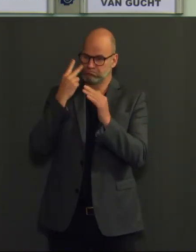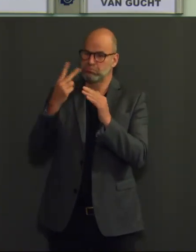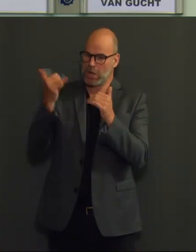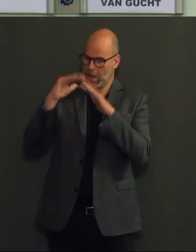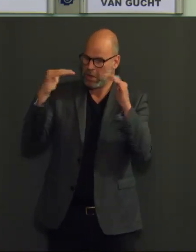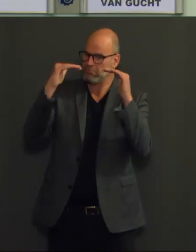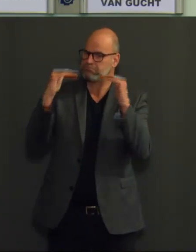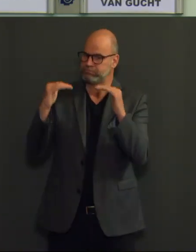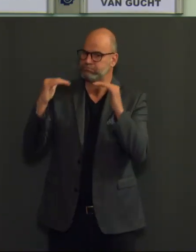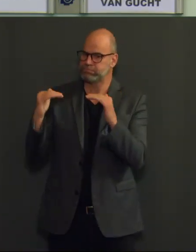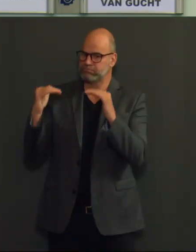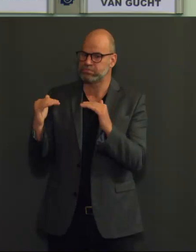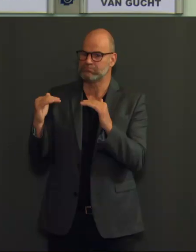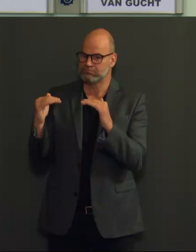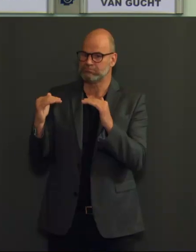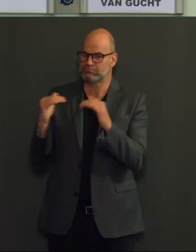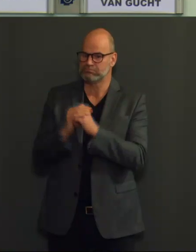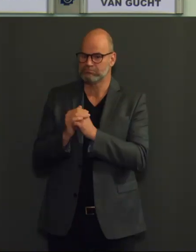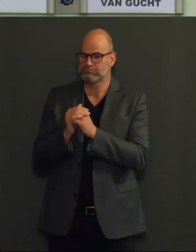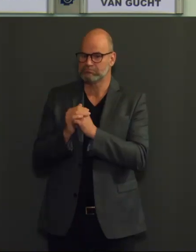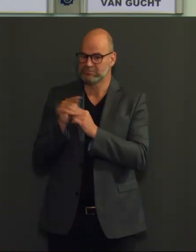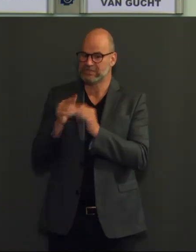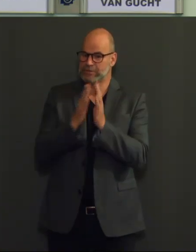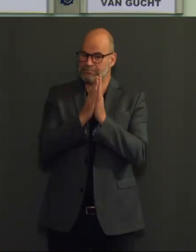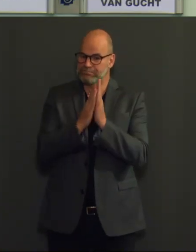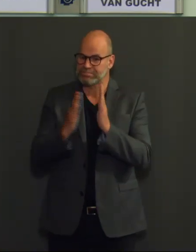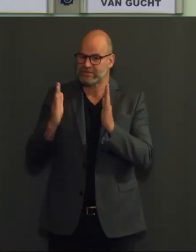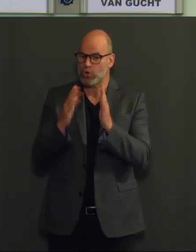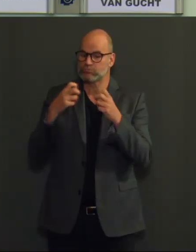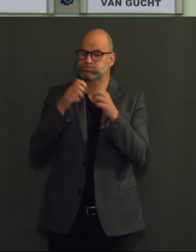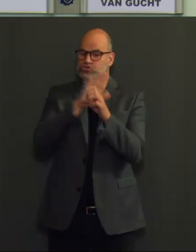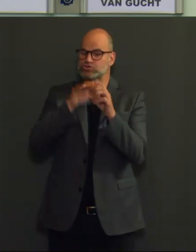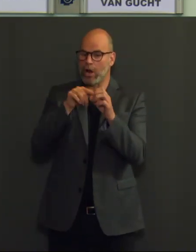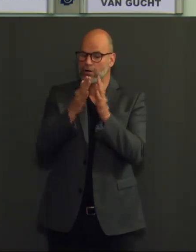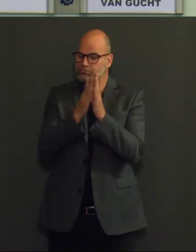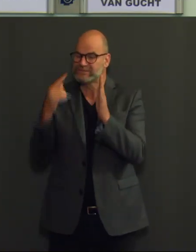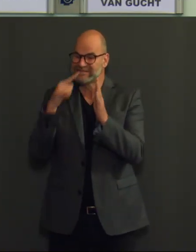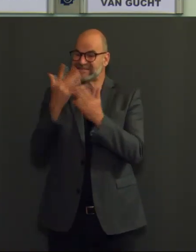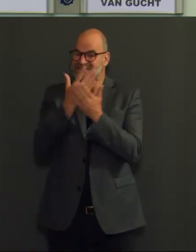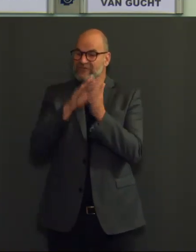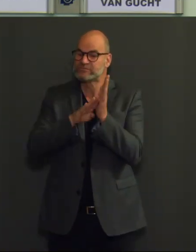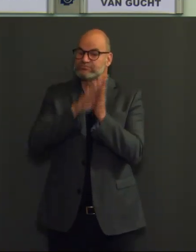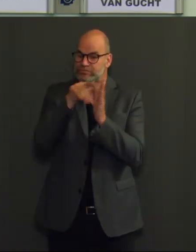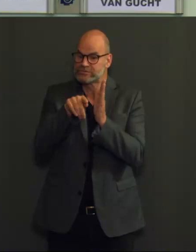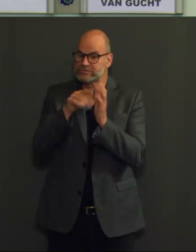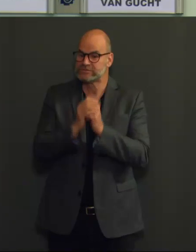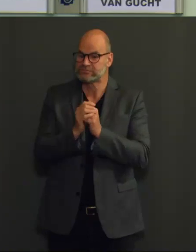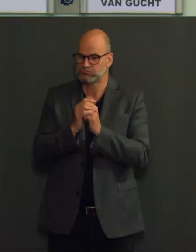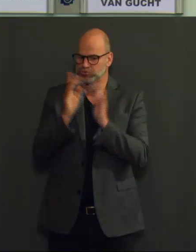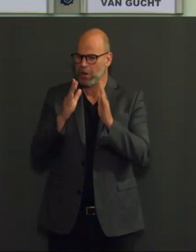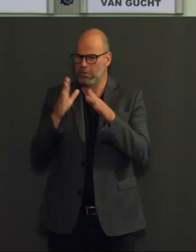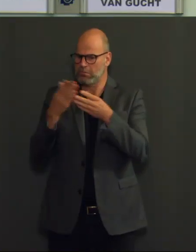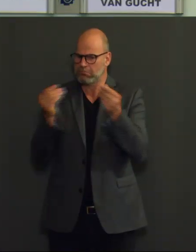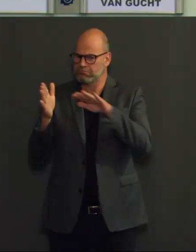toename in het Brusselse gewest zien we ondertussen dat de ziekenhuisopnames in alle gewesten afnemen en dat is